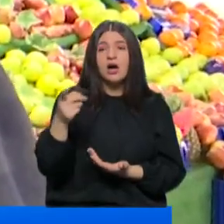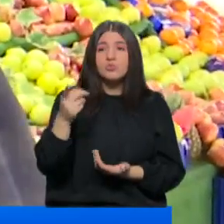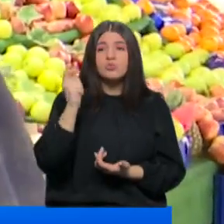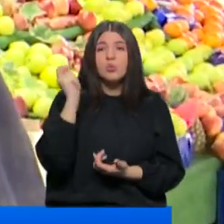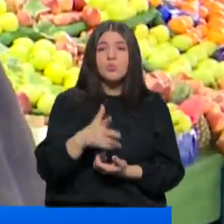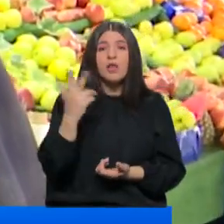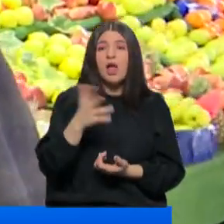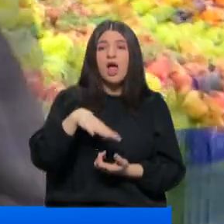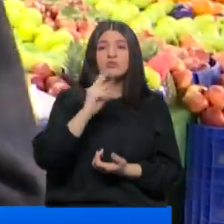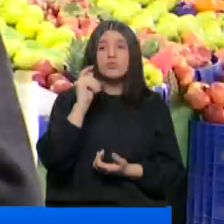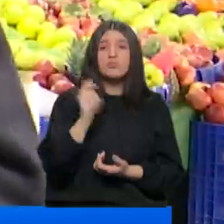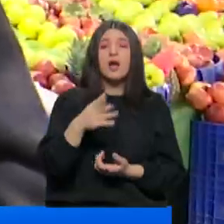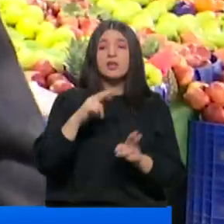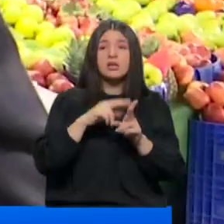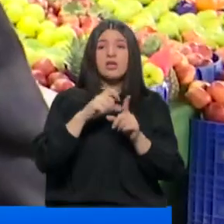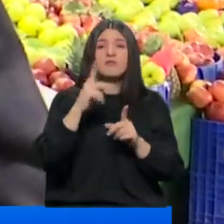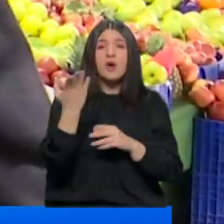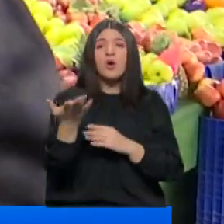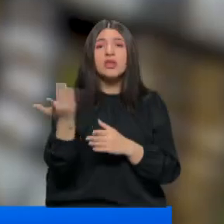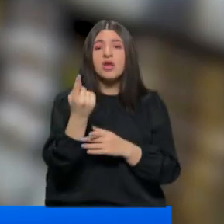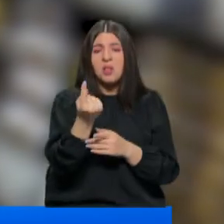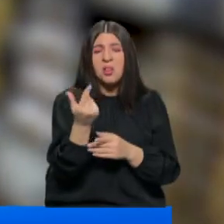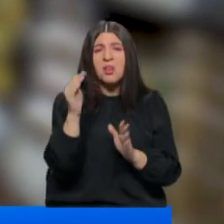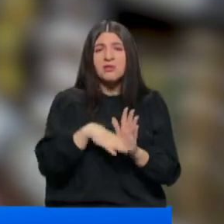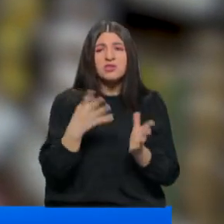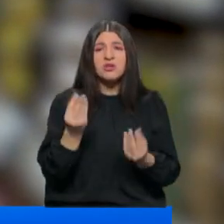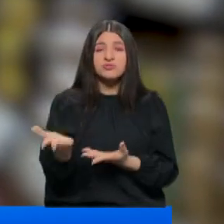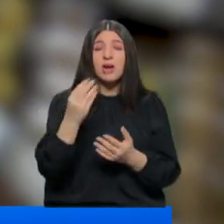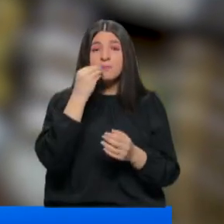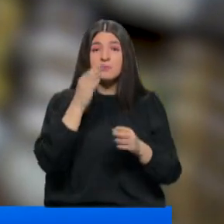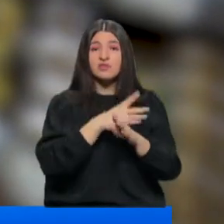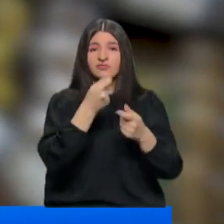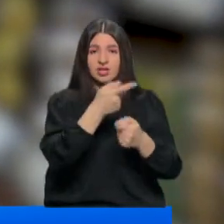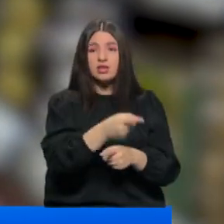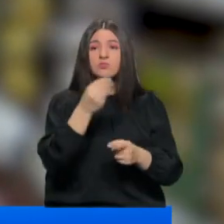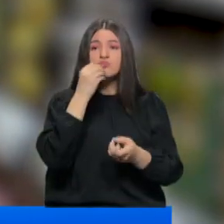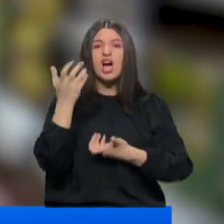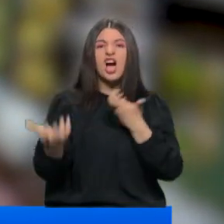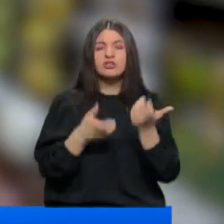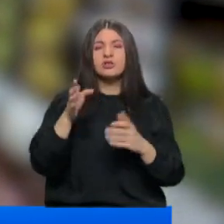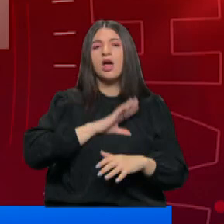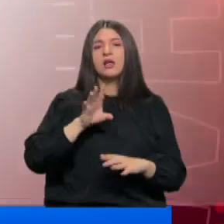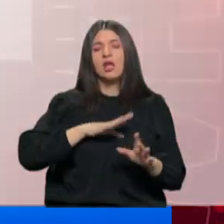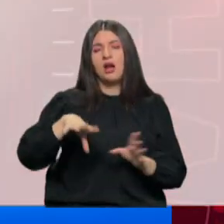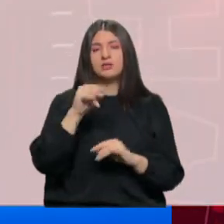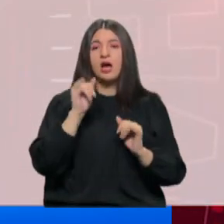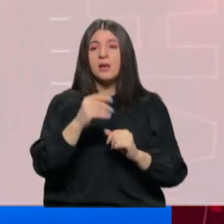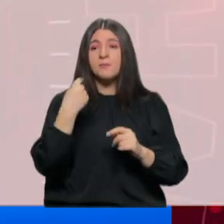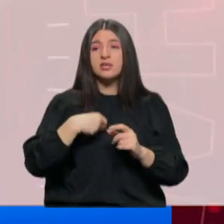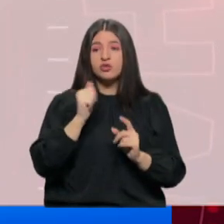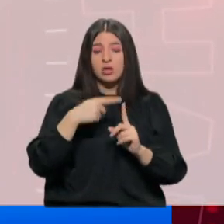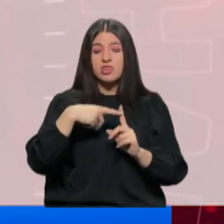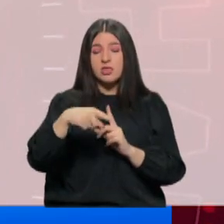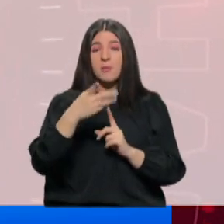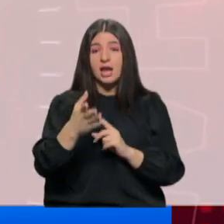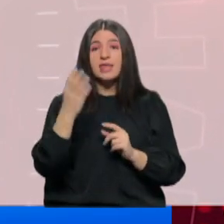çok pahalı. Her şey çok pahalı. KDV o kadar şeyden ne olacak? Market etiketlerinden, mutfaktaki ateşten dertli herkes. Pazartesi gününden